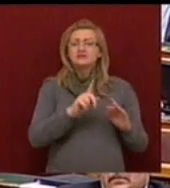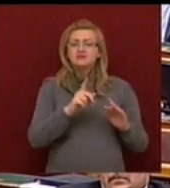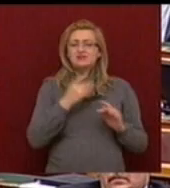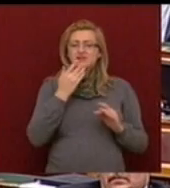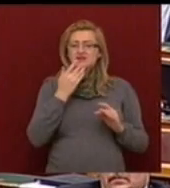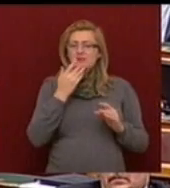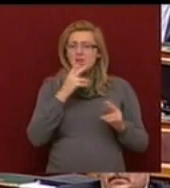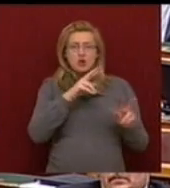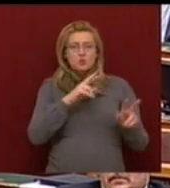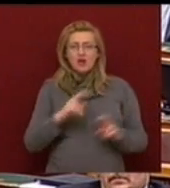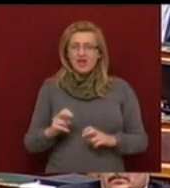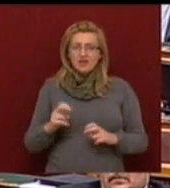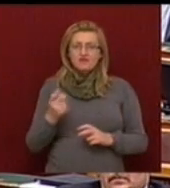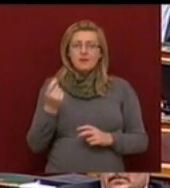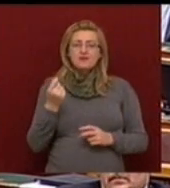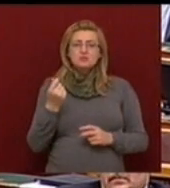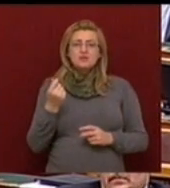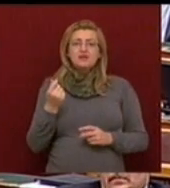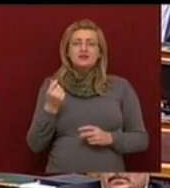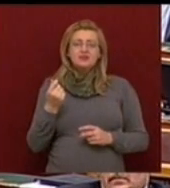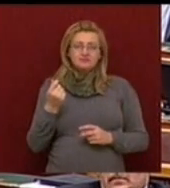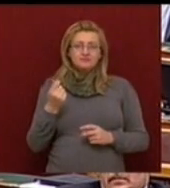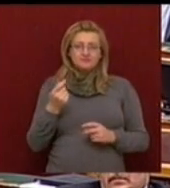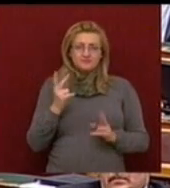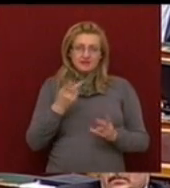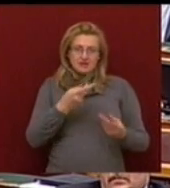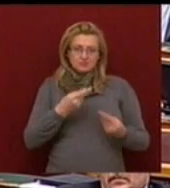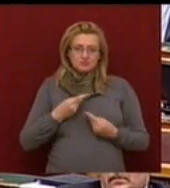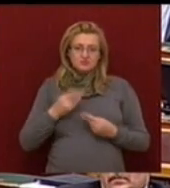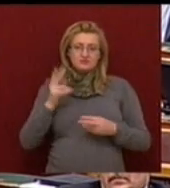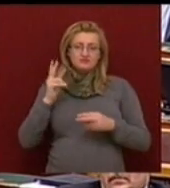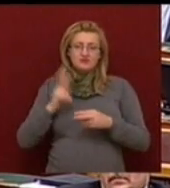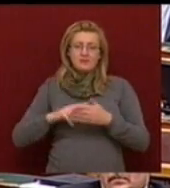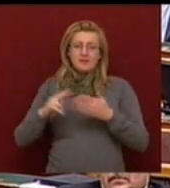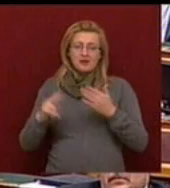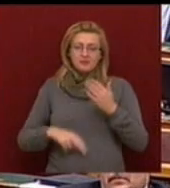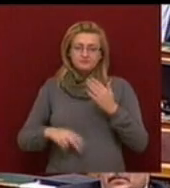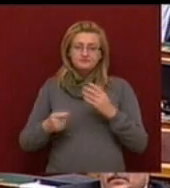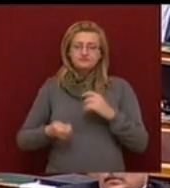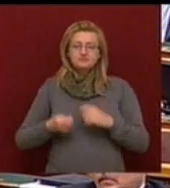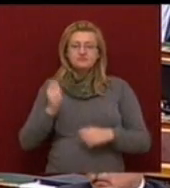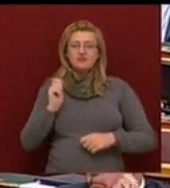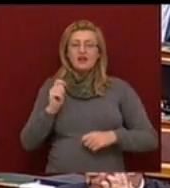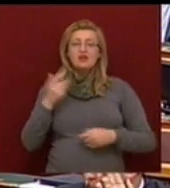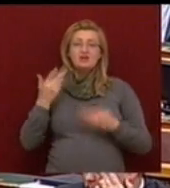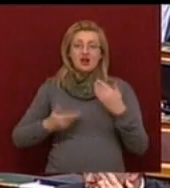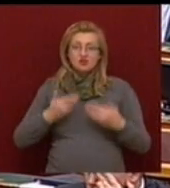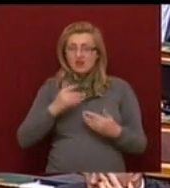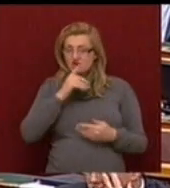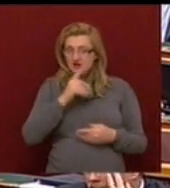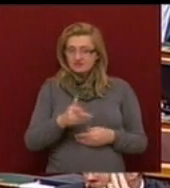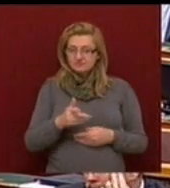lehívni azt a pénzügyi keretet, amelyre a védőháló megállapodása, ha sikerrel járnak a tárgyalásaink,